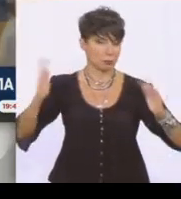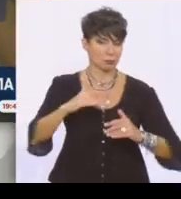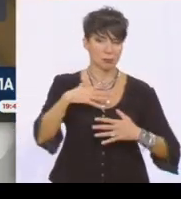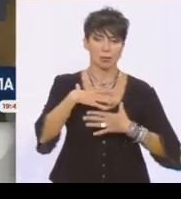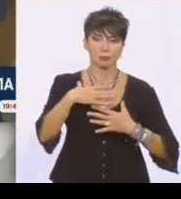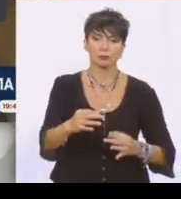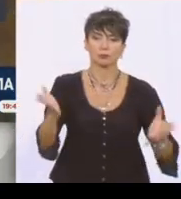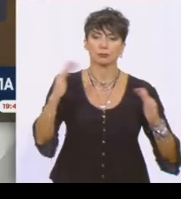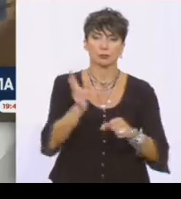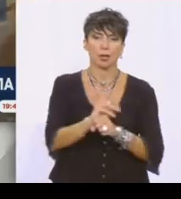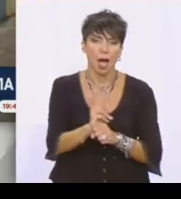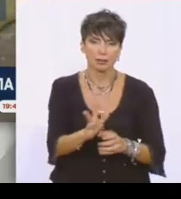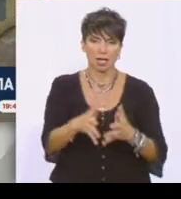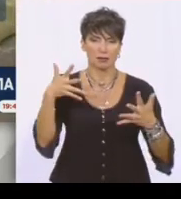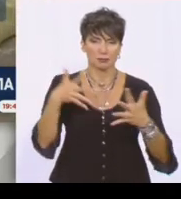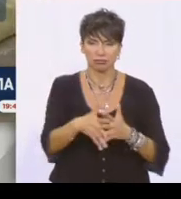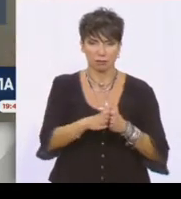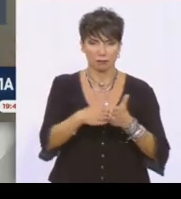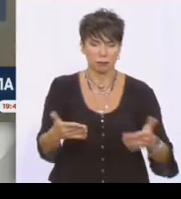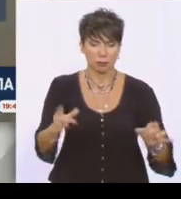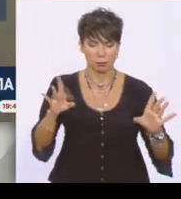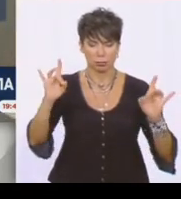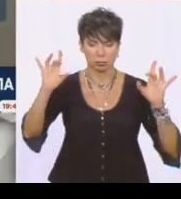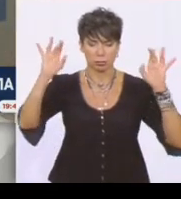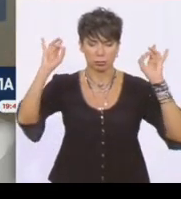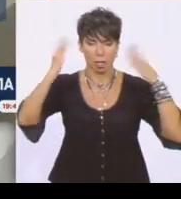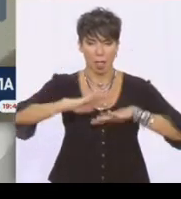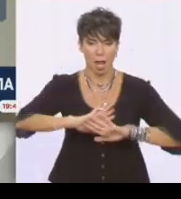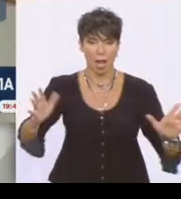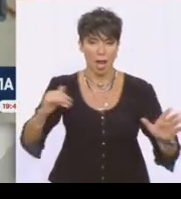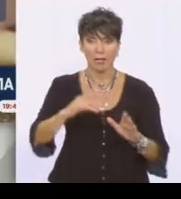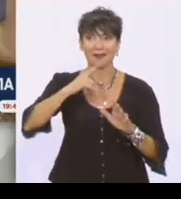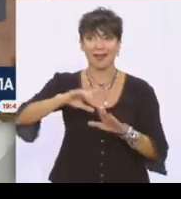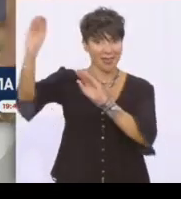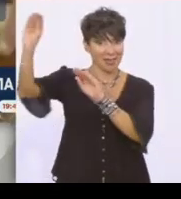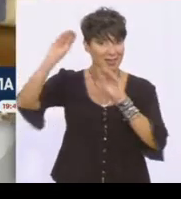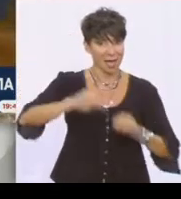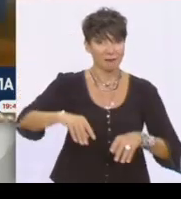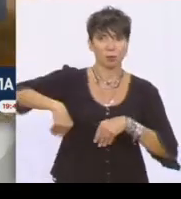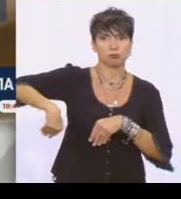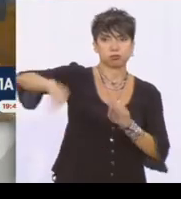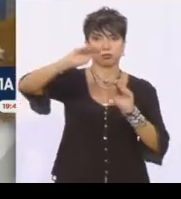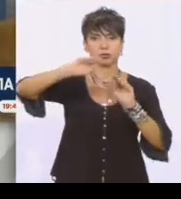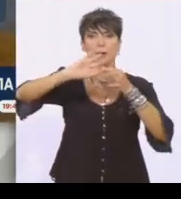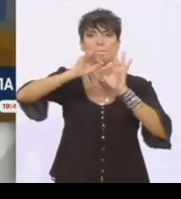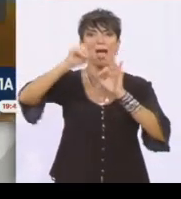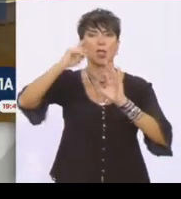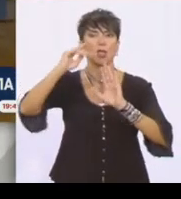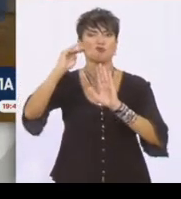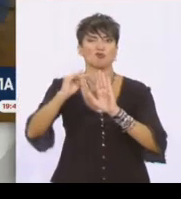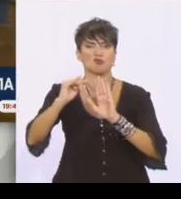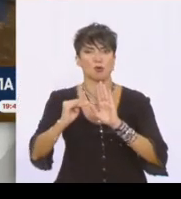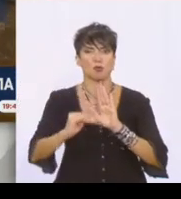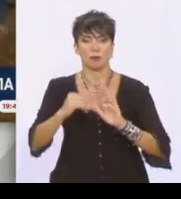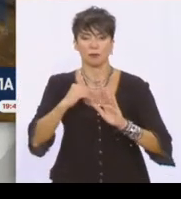εκπρόσωπος. δεν υπήρχαν χαρτιά κανονικά τίποτα. Και κατάφεραν να πουλήσει σε εκτινοτροφικές μονάδες στη Βόρεια Ελλάδα. Ούτε λίγο ούτε πολύ